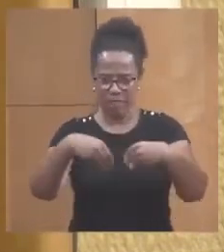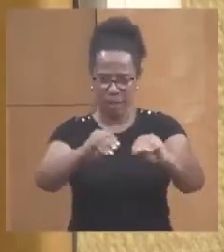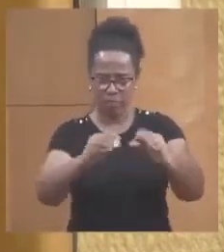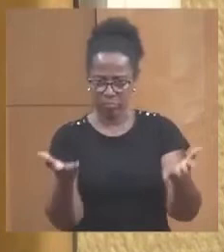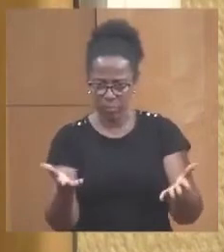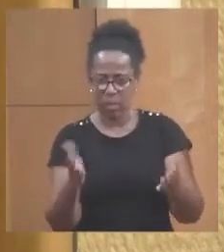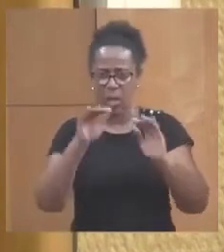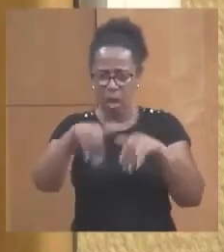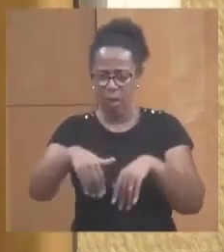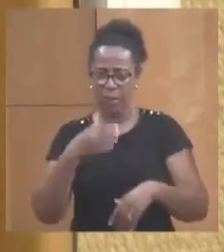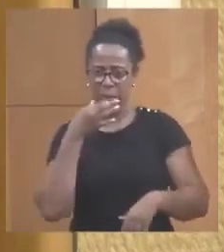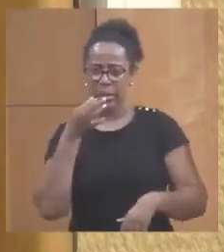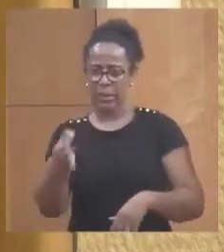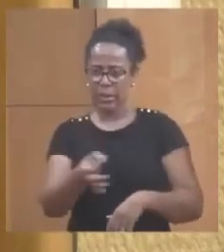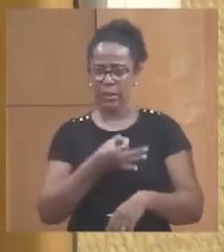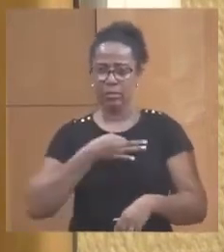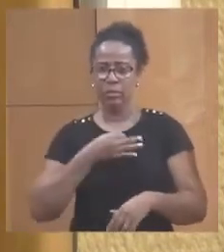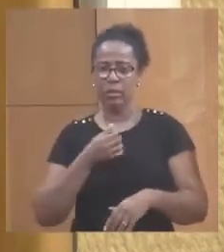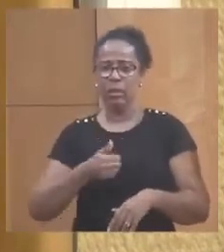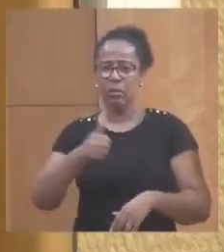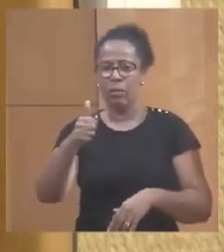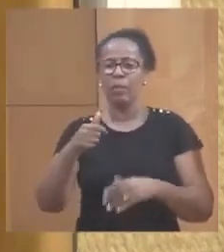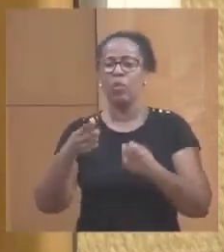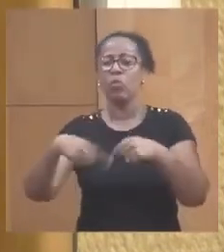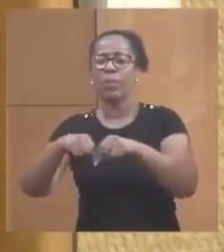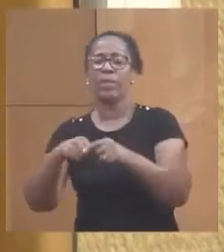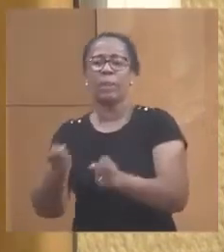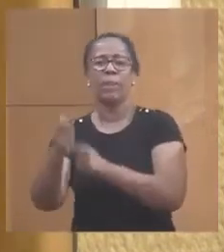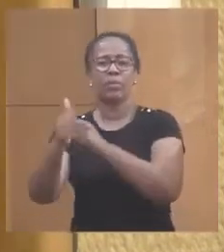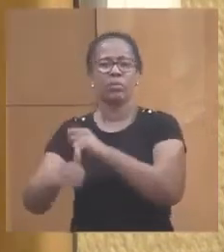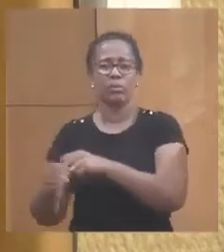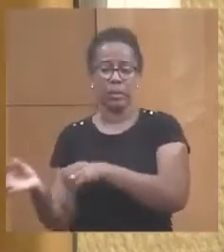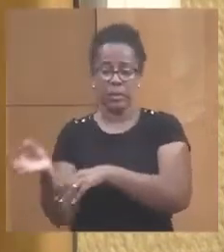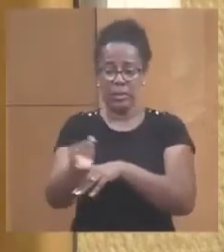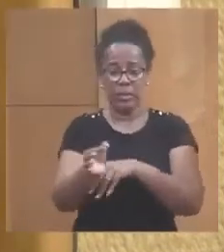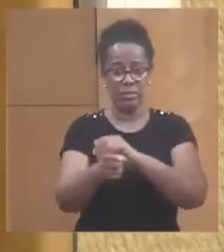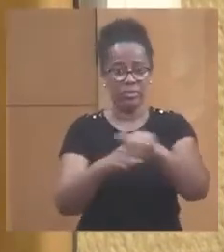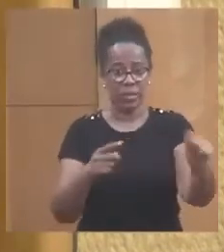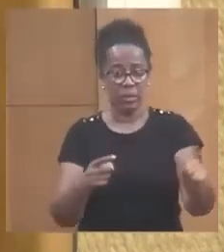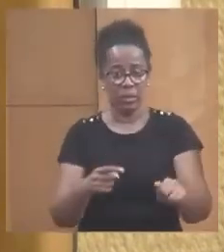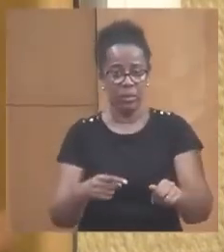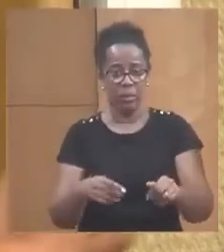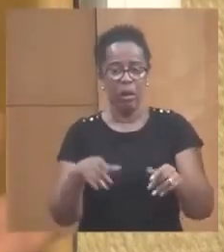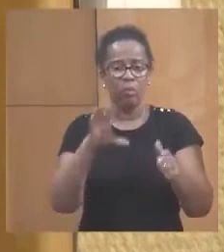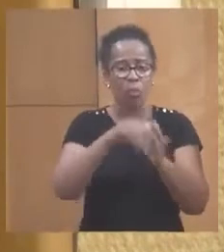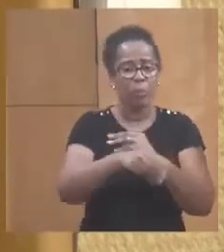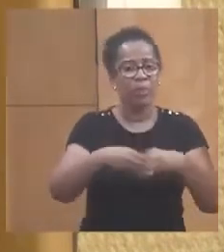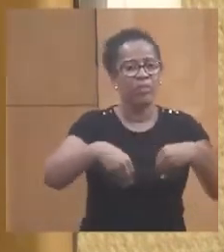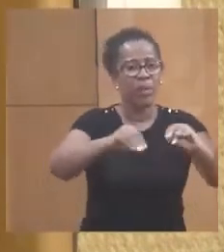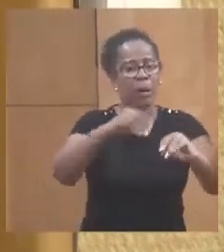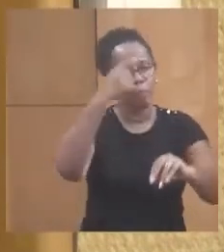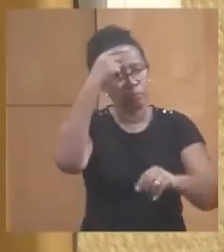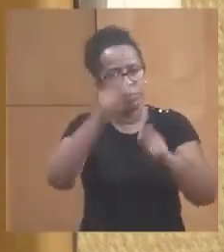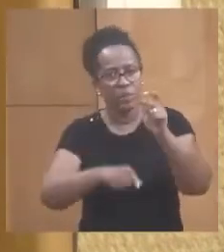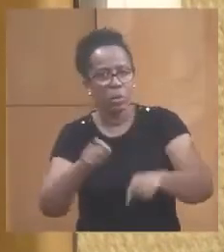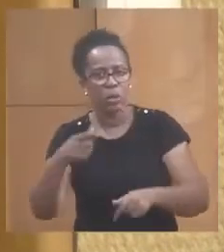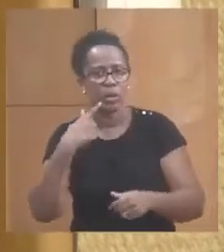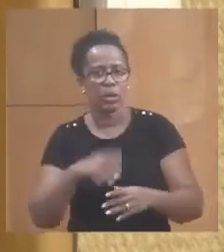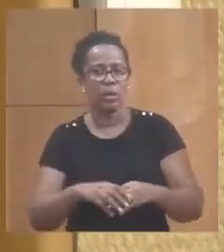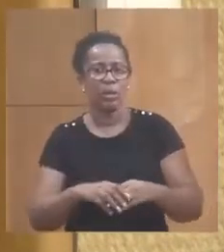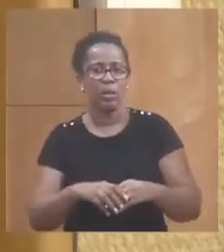comité des pêches qui lui a demandé de faire cela. Et pendant ma visite, non seulement il vendait à marins-pêcheurs, mais à tous les citoyens qui venaient.